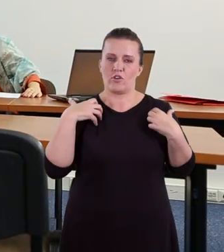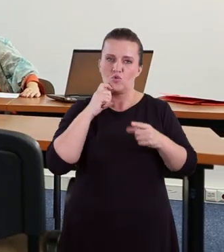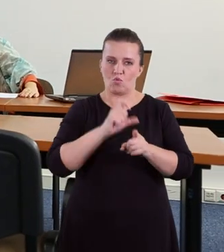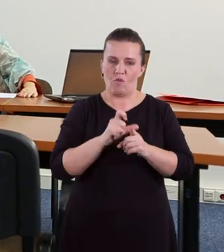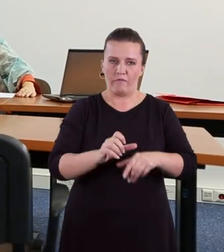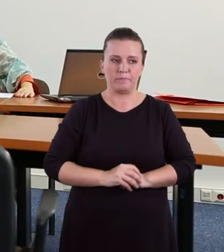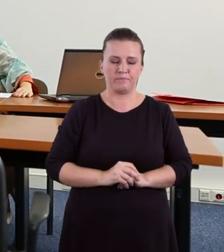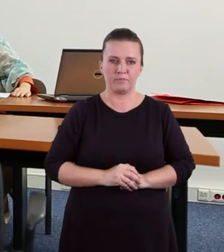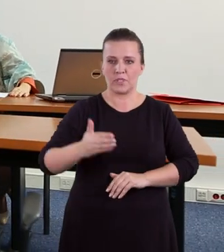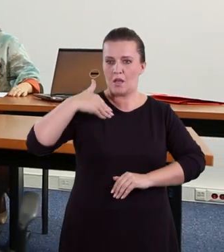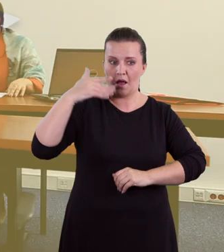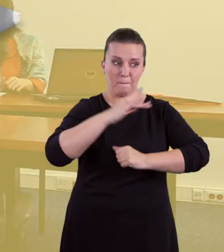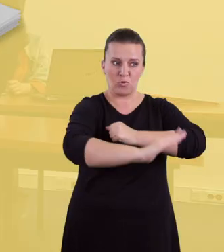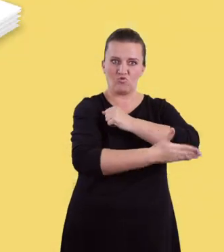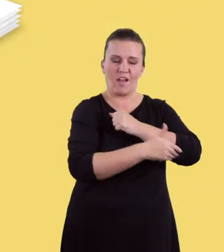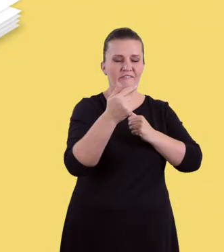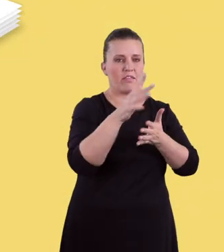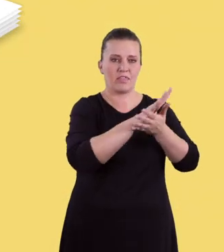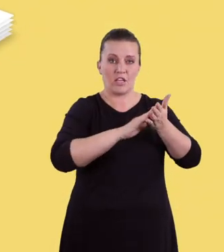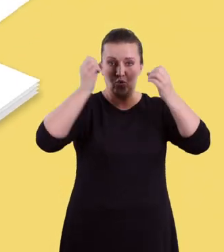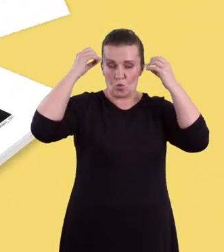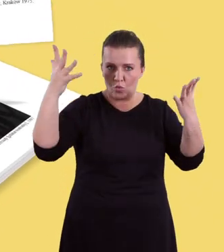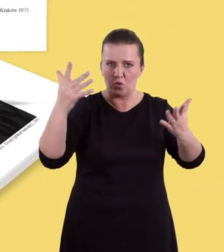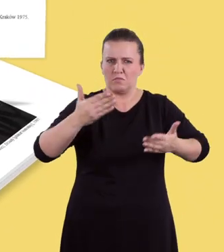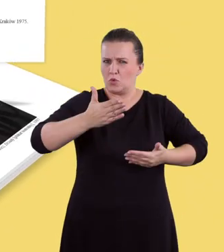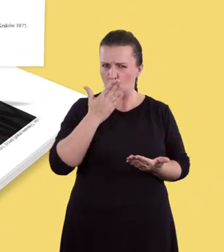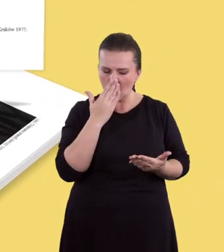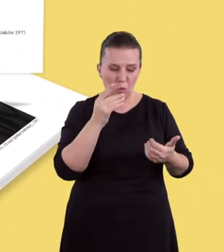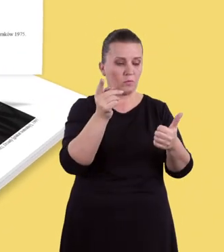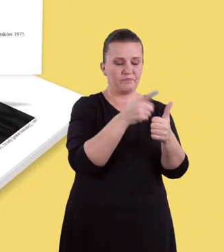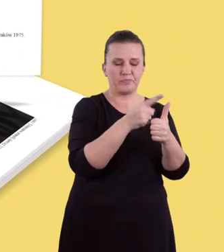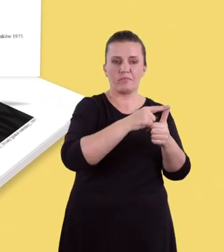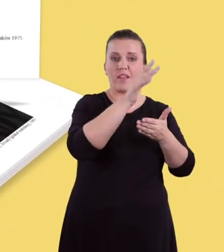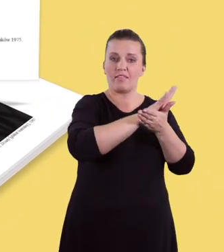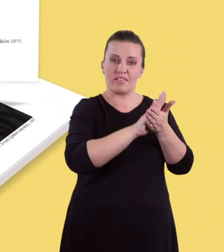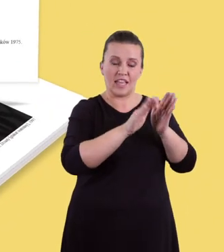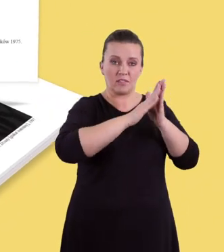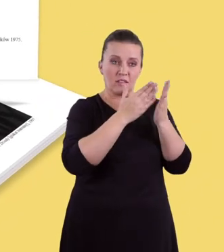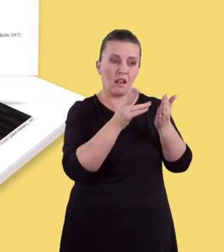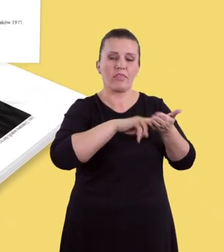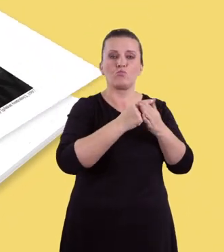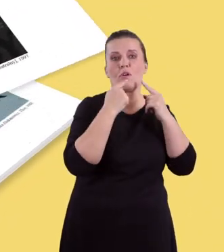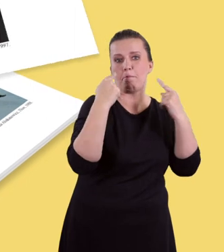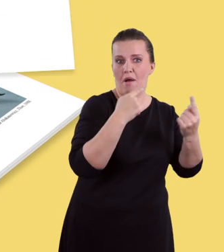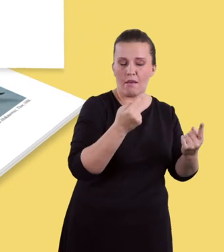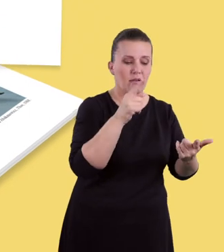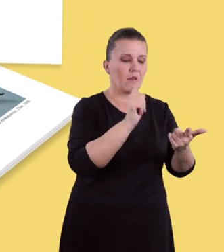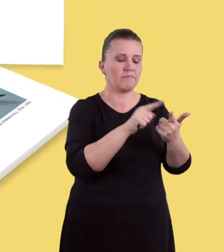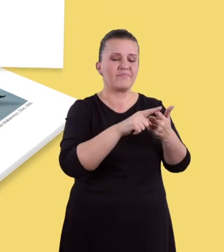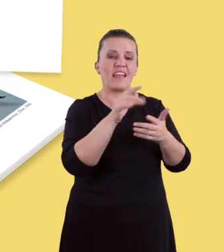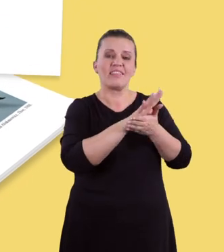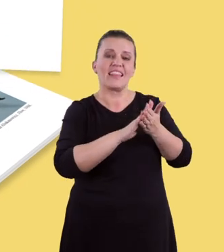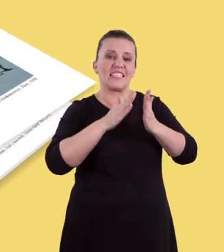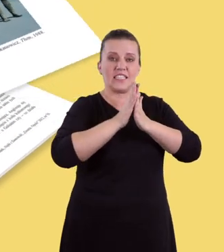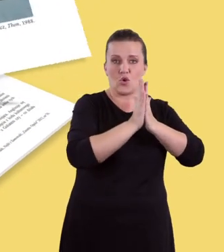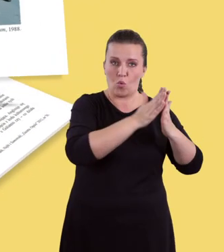wypowiedzi jest tekst kultury. Może to być tekst literacki, np. bajka Krasickiego, ikoniczny, np.